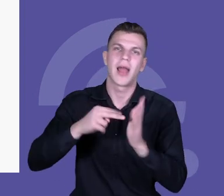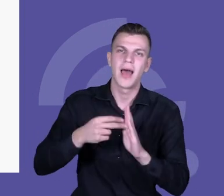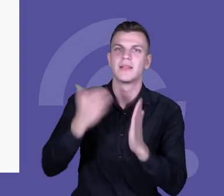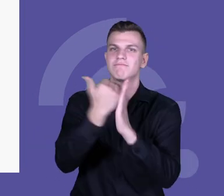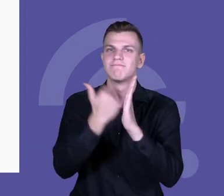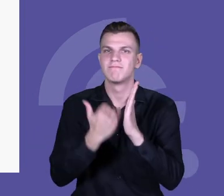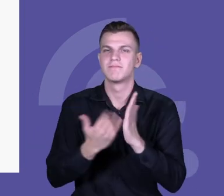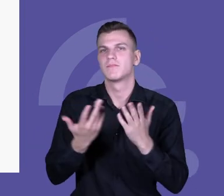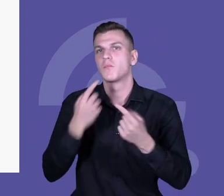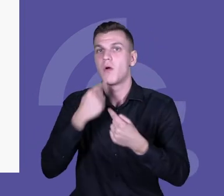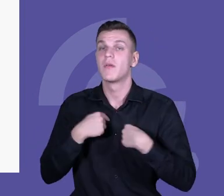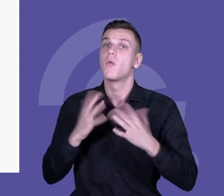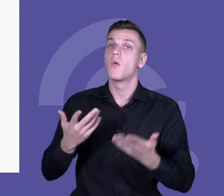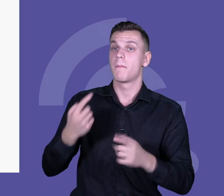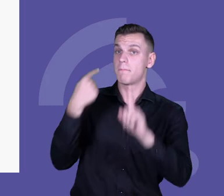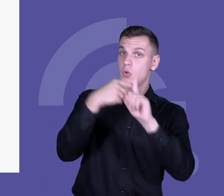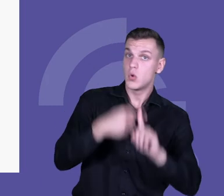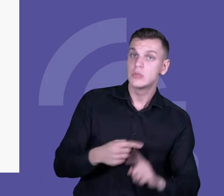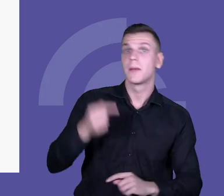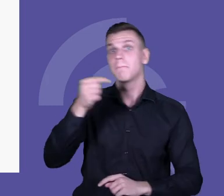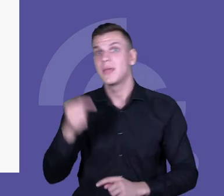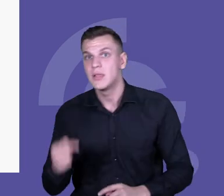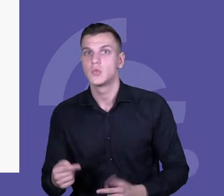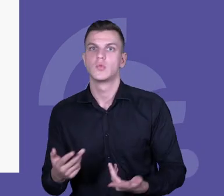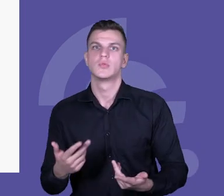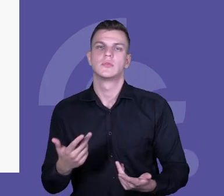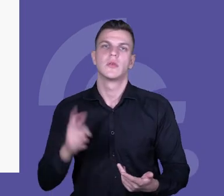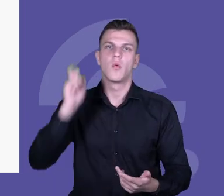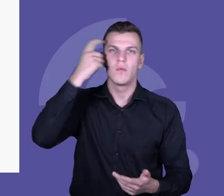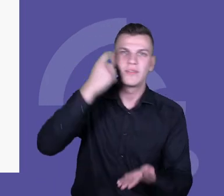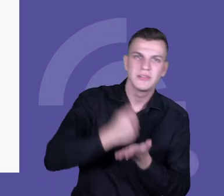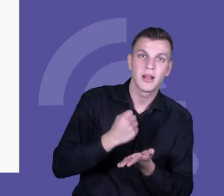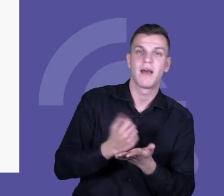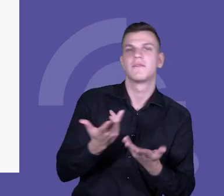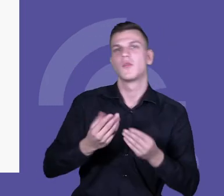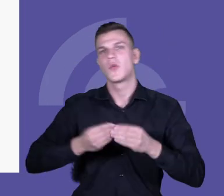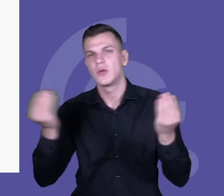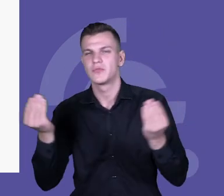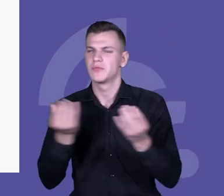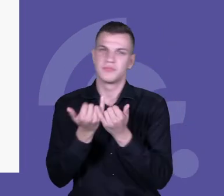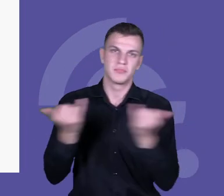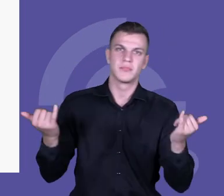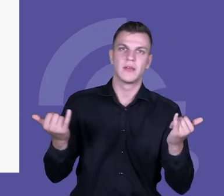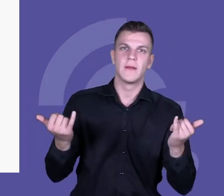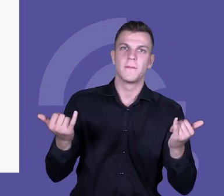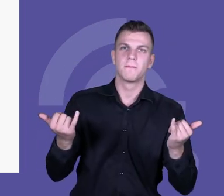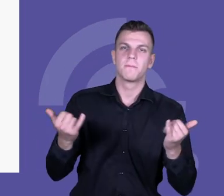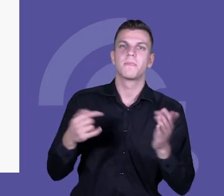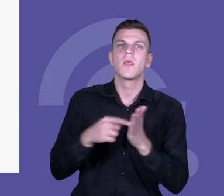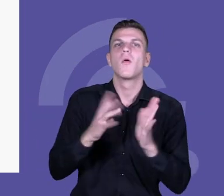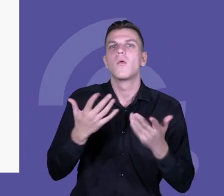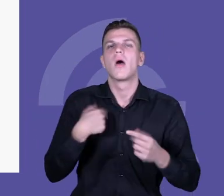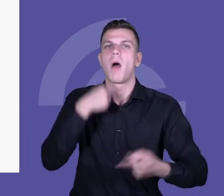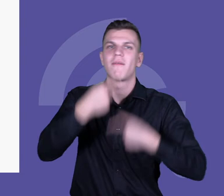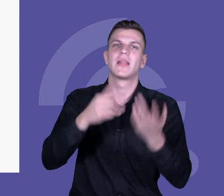podać jakieś plusy, jakieś minusy, jakieś delty, jakieś sugestie dotyczące rozwoju. Takie, pokazuję tylko przykład, żeby